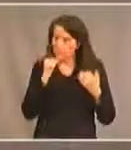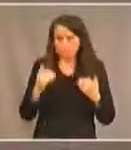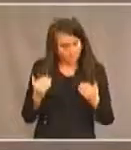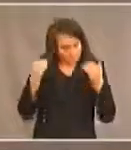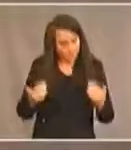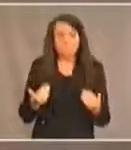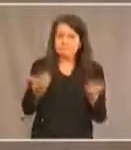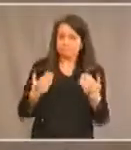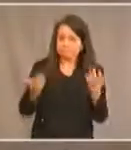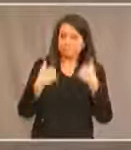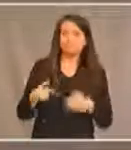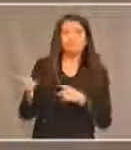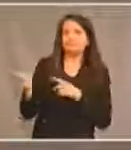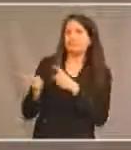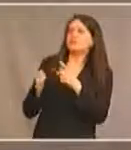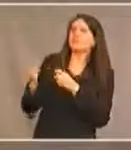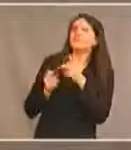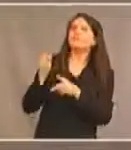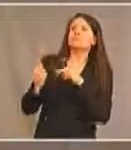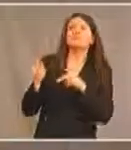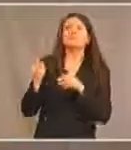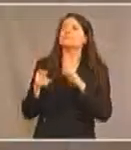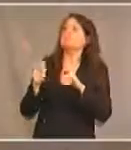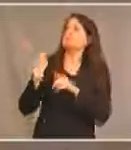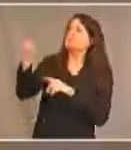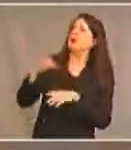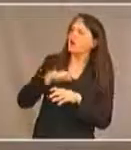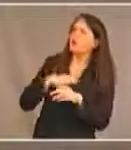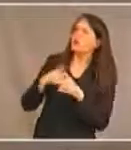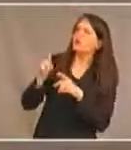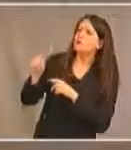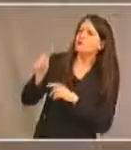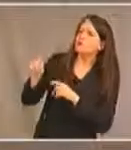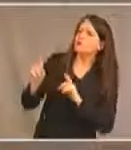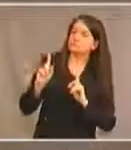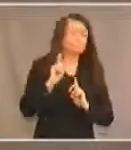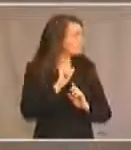inviter mes collègues derrière les caméras si nous avons reçu des questions.